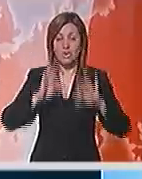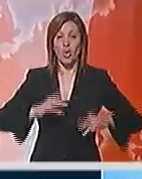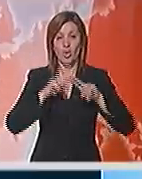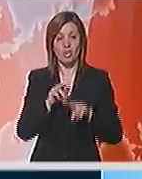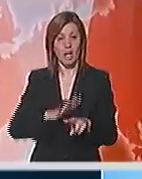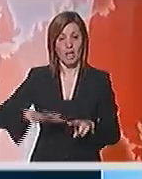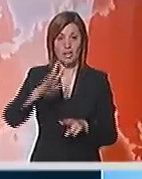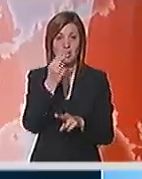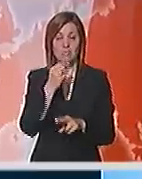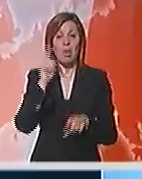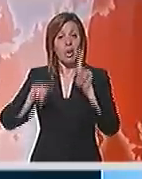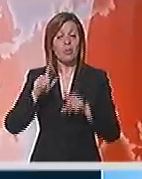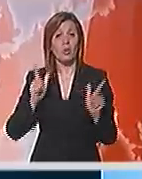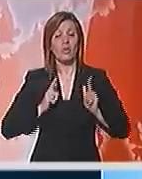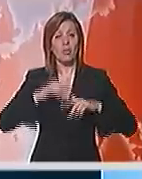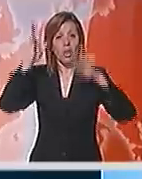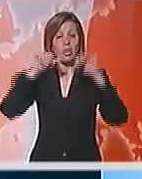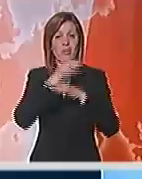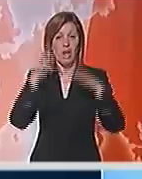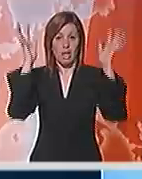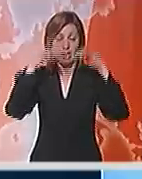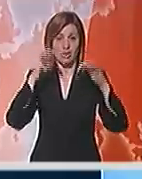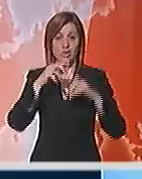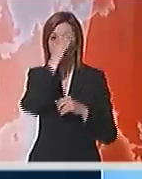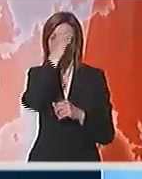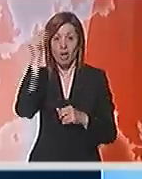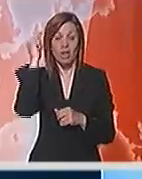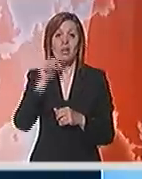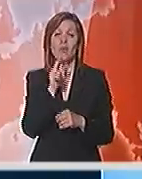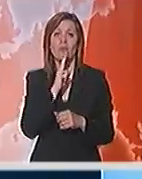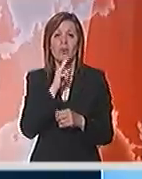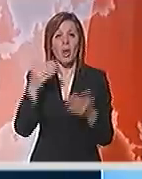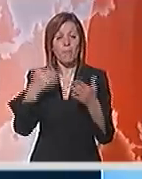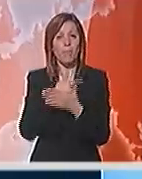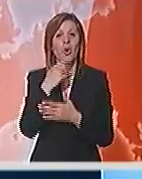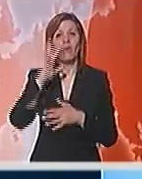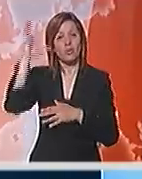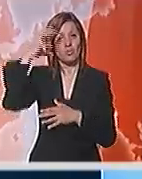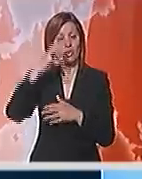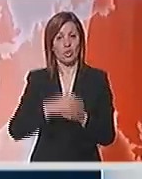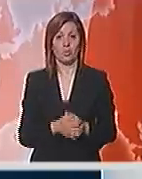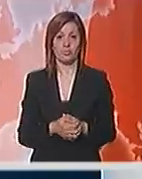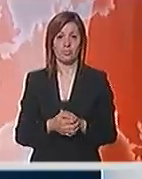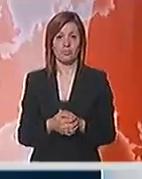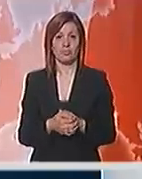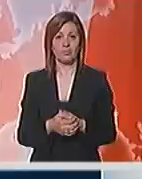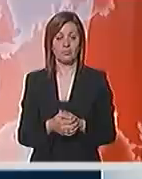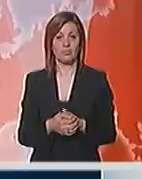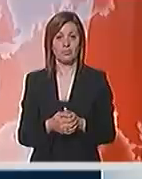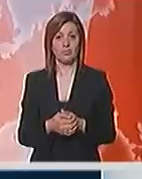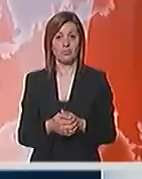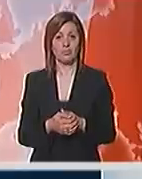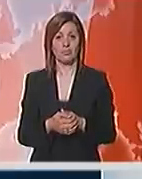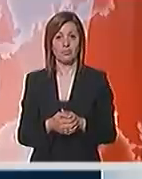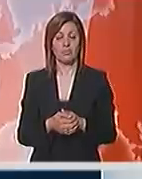ostalim predelima, pa ponegde očekujemo kišu i pluskove. U ponedeljak i utorak ponovo pretežno sunčano. Gledanje vremenske